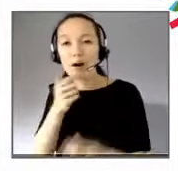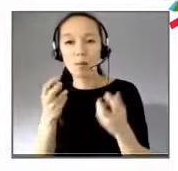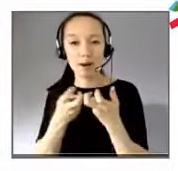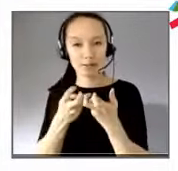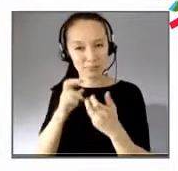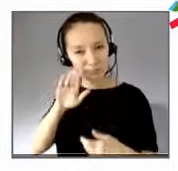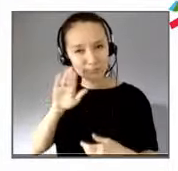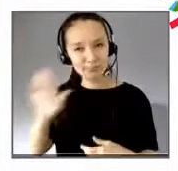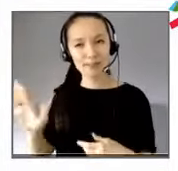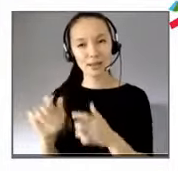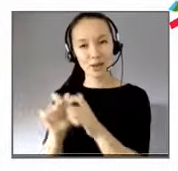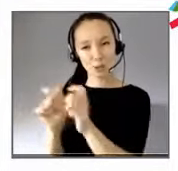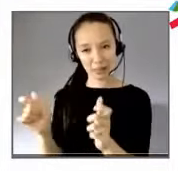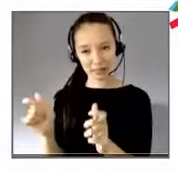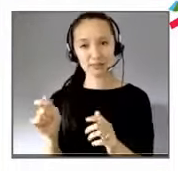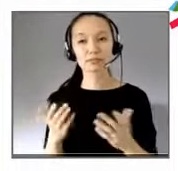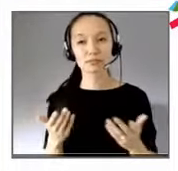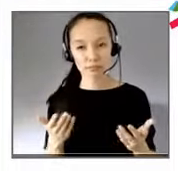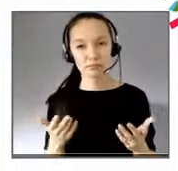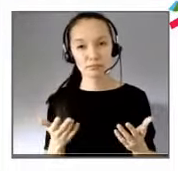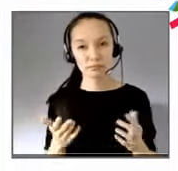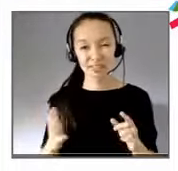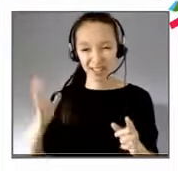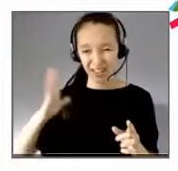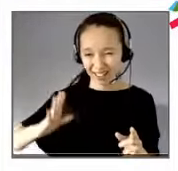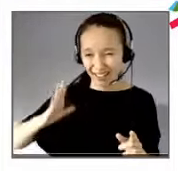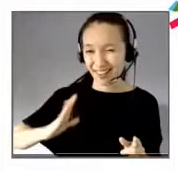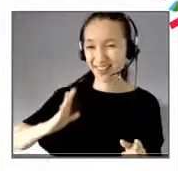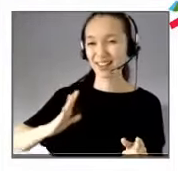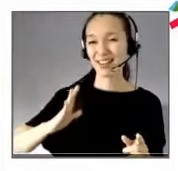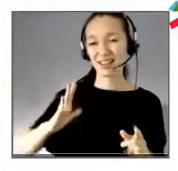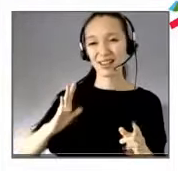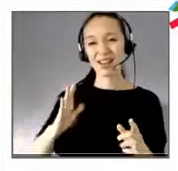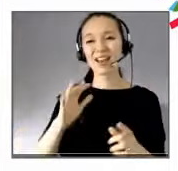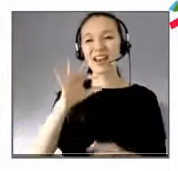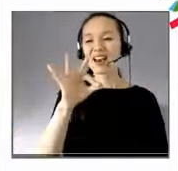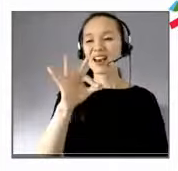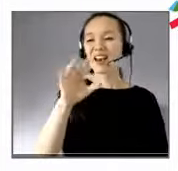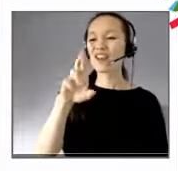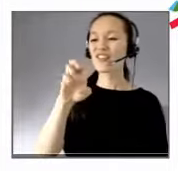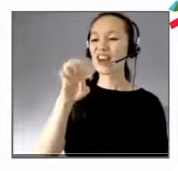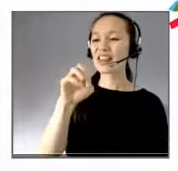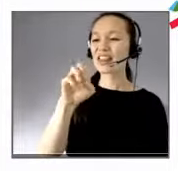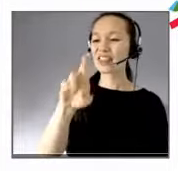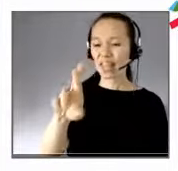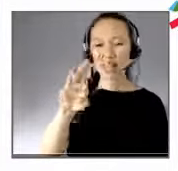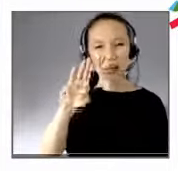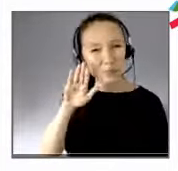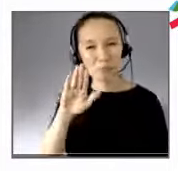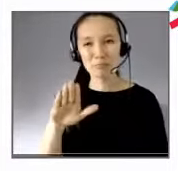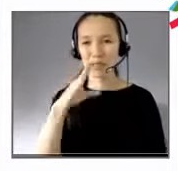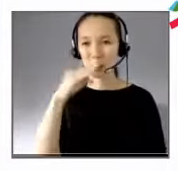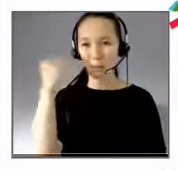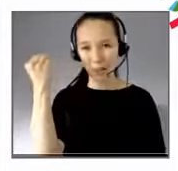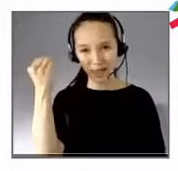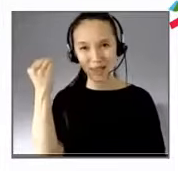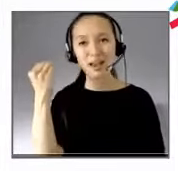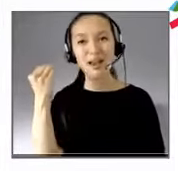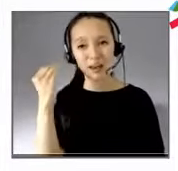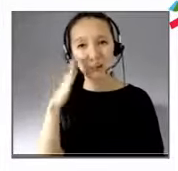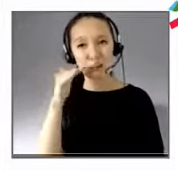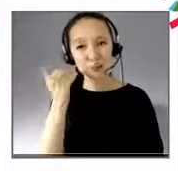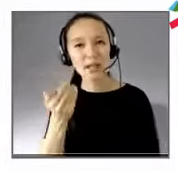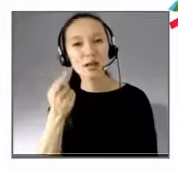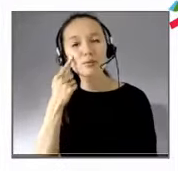Frater, dans les langues latines, l'origine, ça veut dire le genre humain. C'est pour ça qu'on ne part pas de la petite famille où ce seraient les